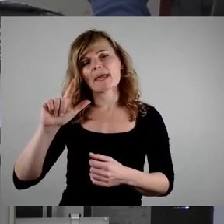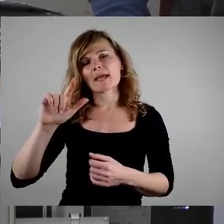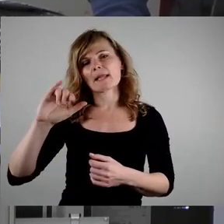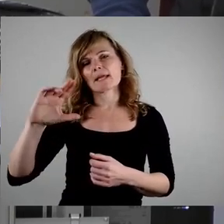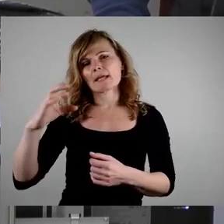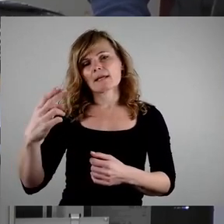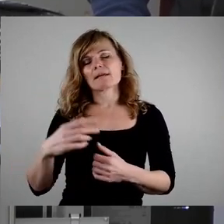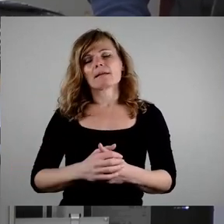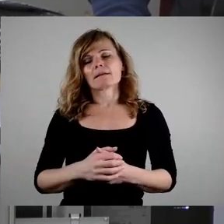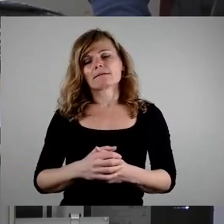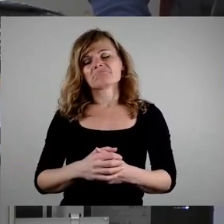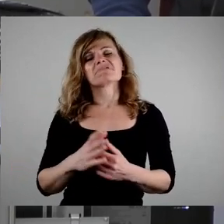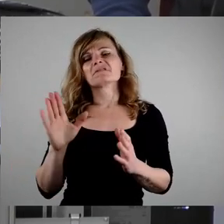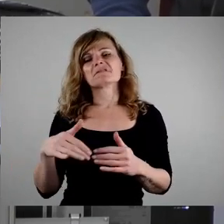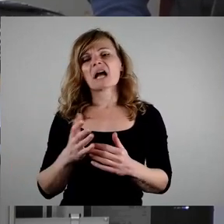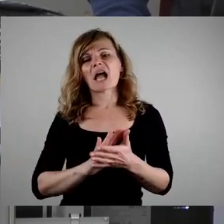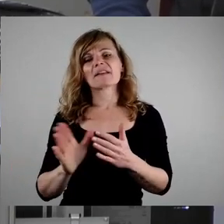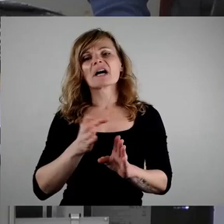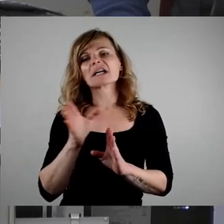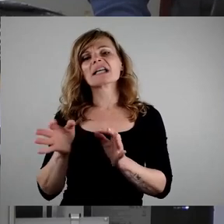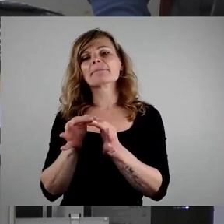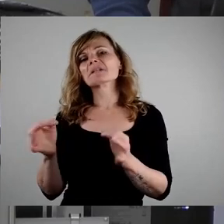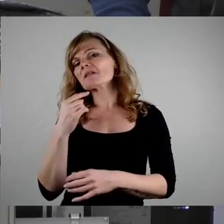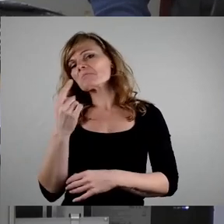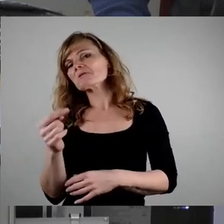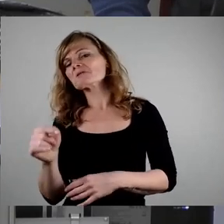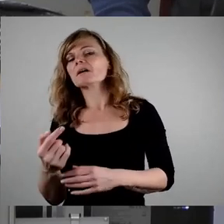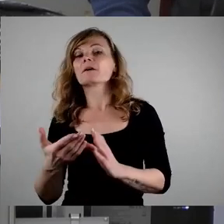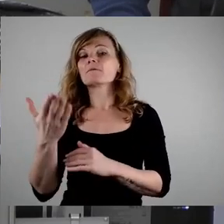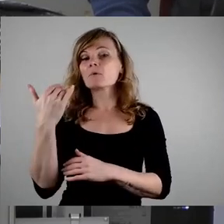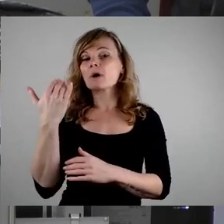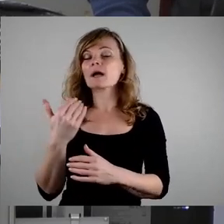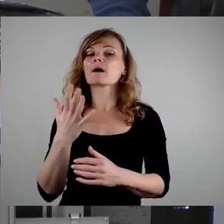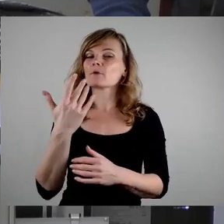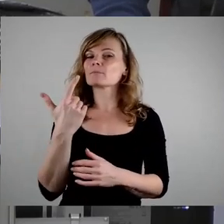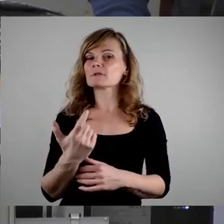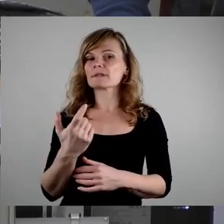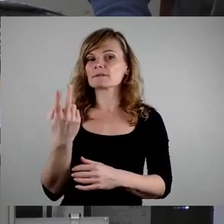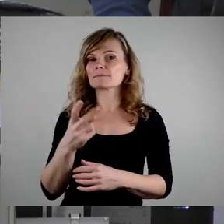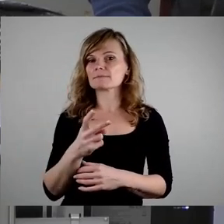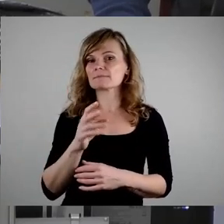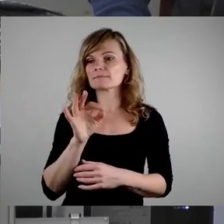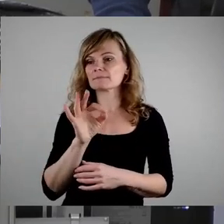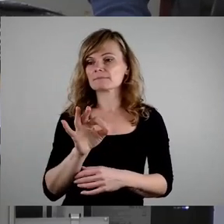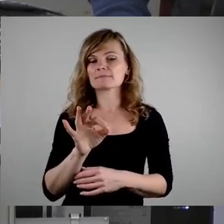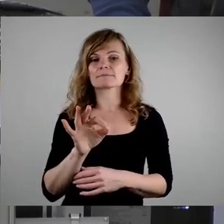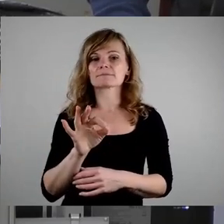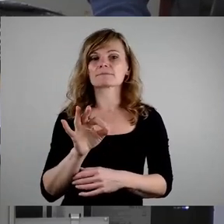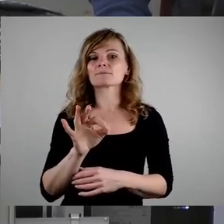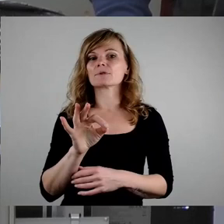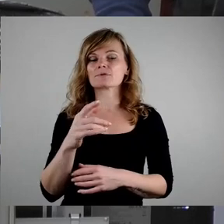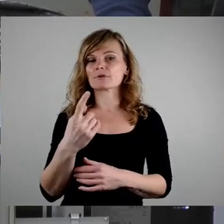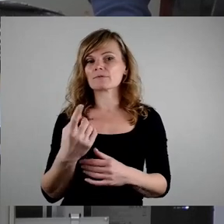Satz nebenbei gesagt, ursprünglich waren es mal 25 Euro pro Euro, aber dann wird es auf 10